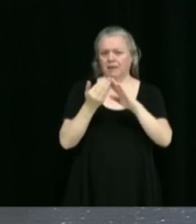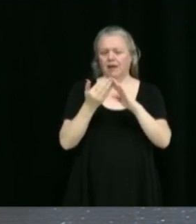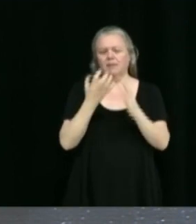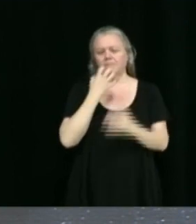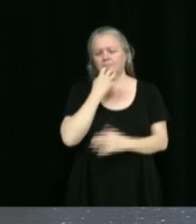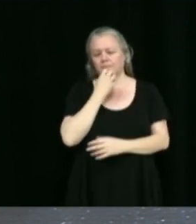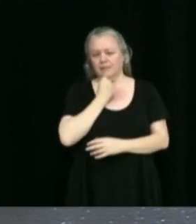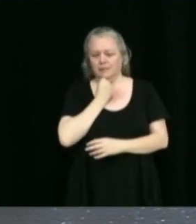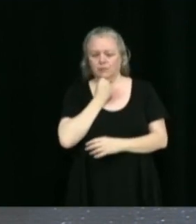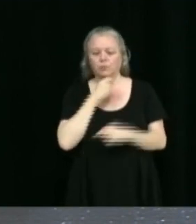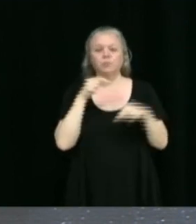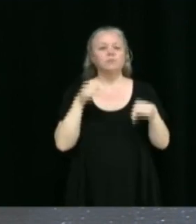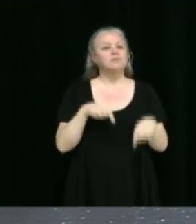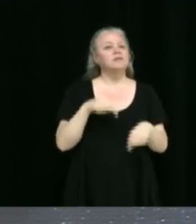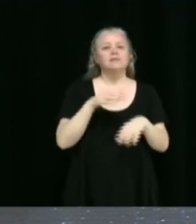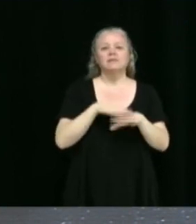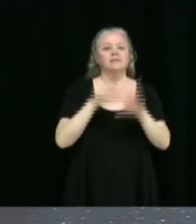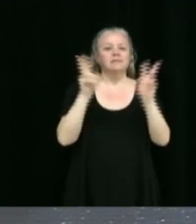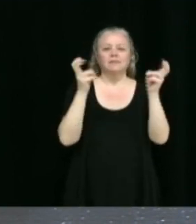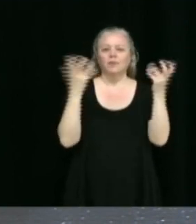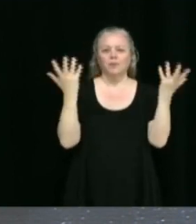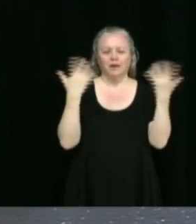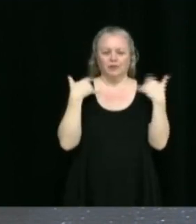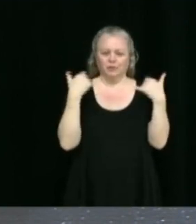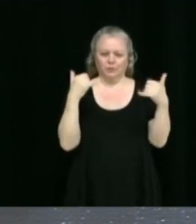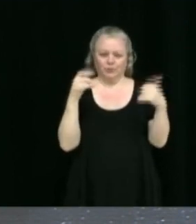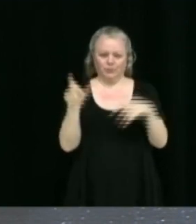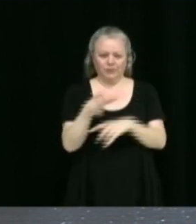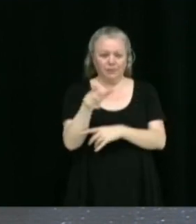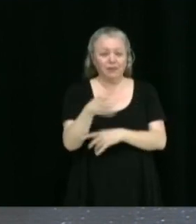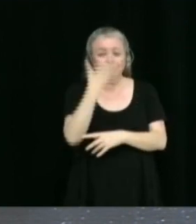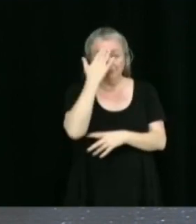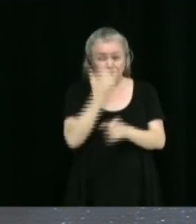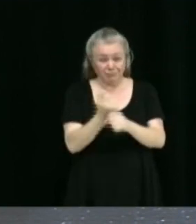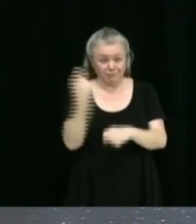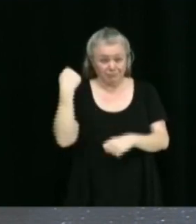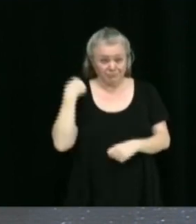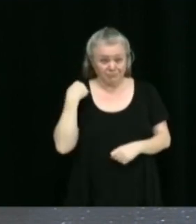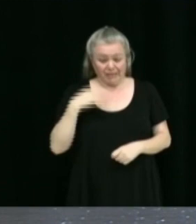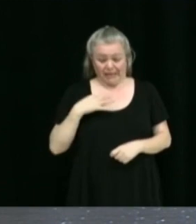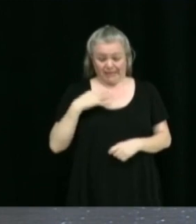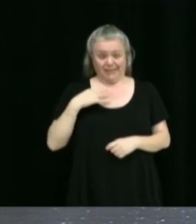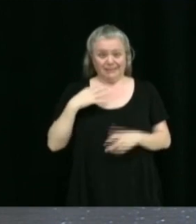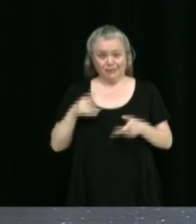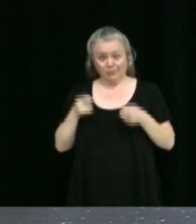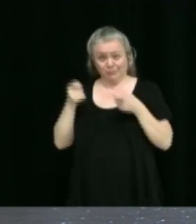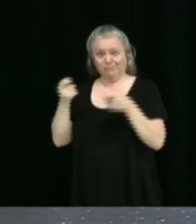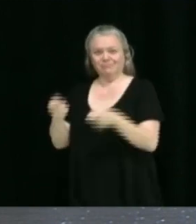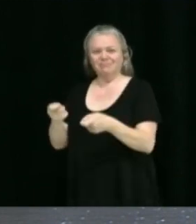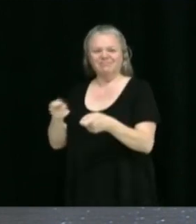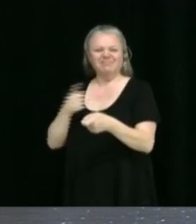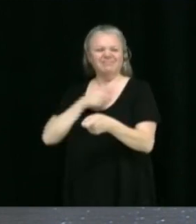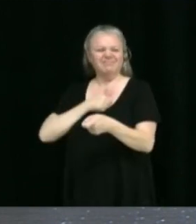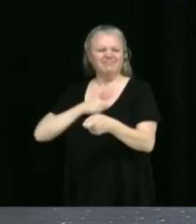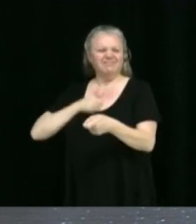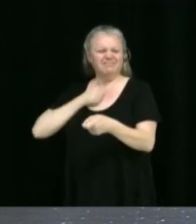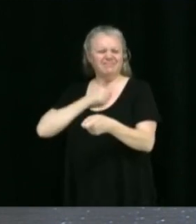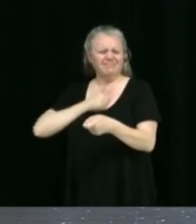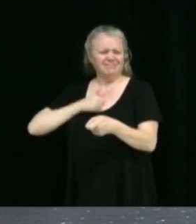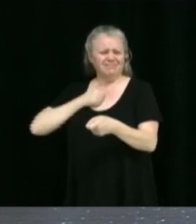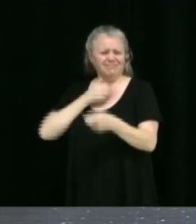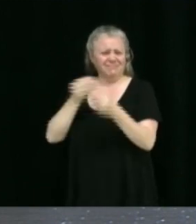du Québec. Vous vous souviendrez, l'année dernière, on a déposé notre candidature et malheureusement, on a perdu la finale